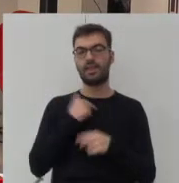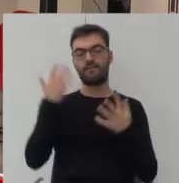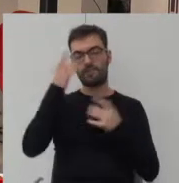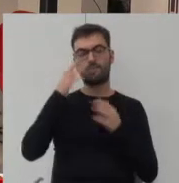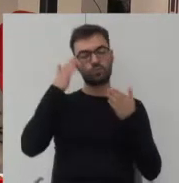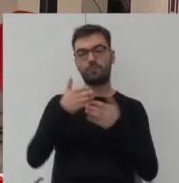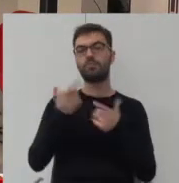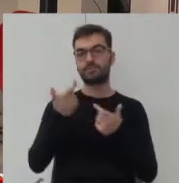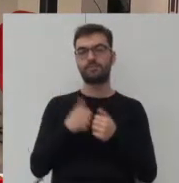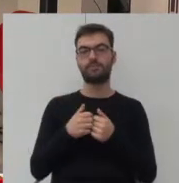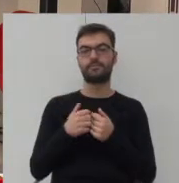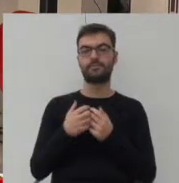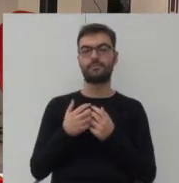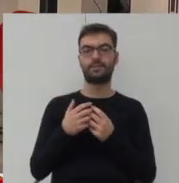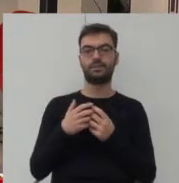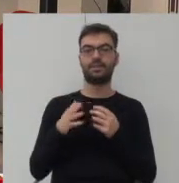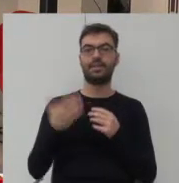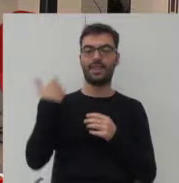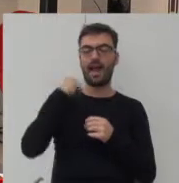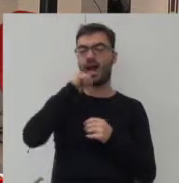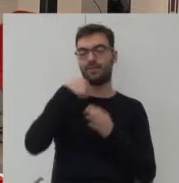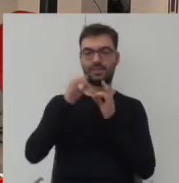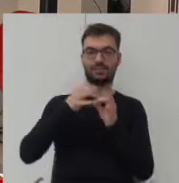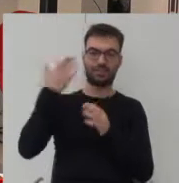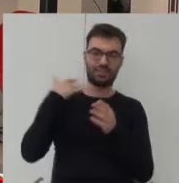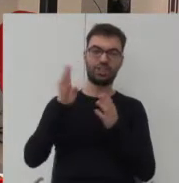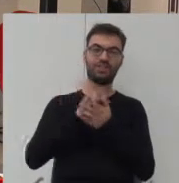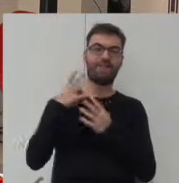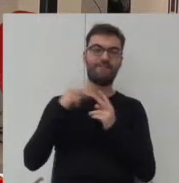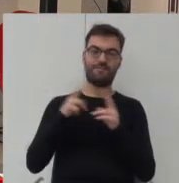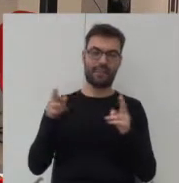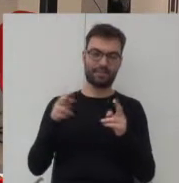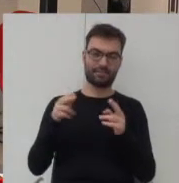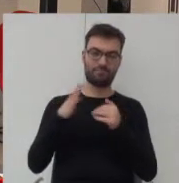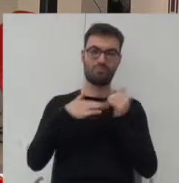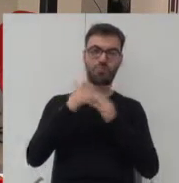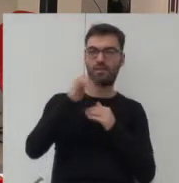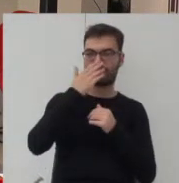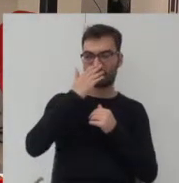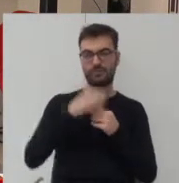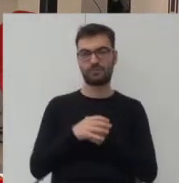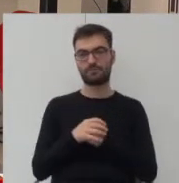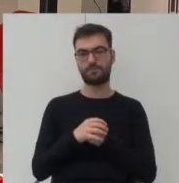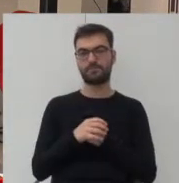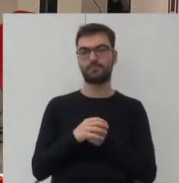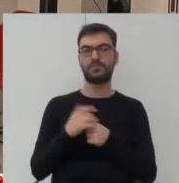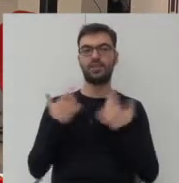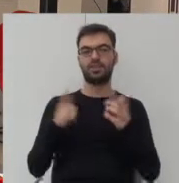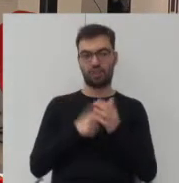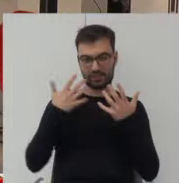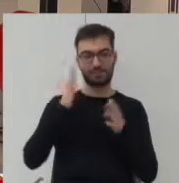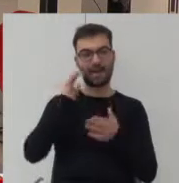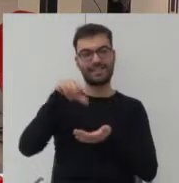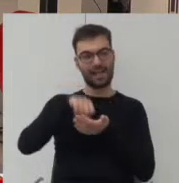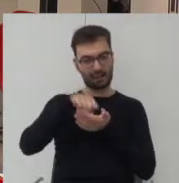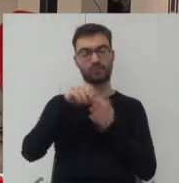miasto. Widzimy często właśnie tę strukturę dawną, tę XIX-wieczną. Często właśnie chcę mieszkać w tym centrum.